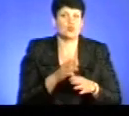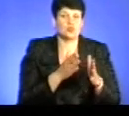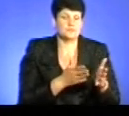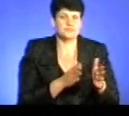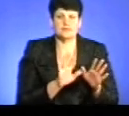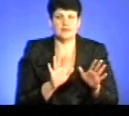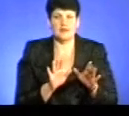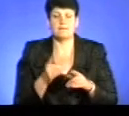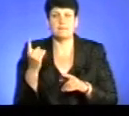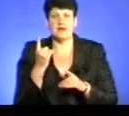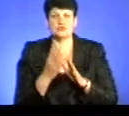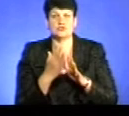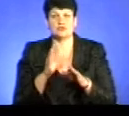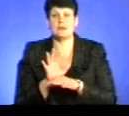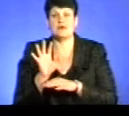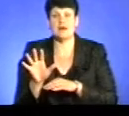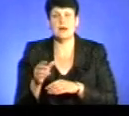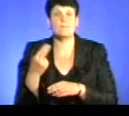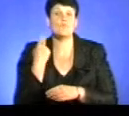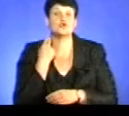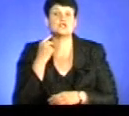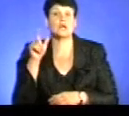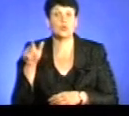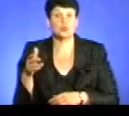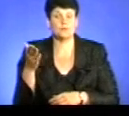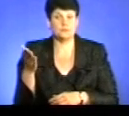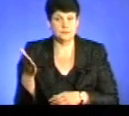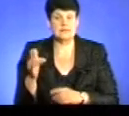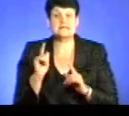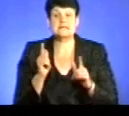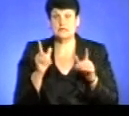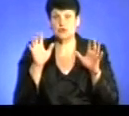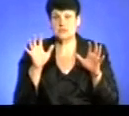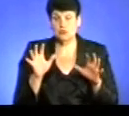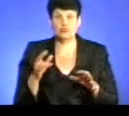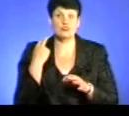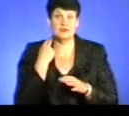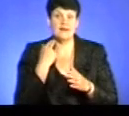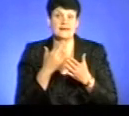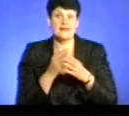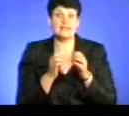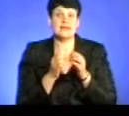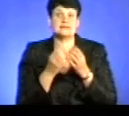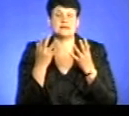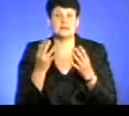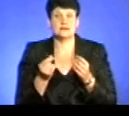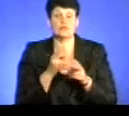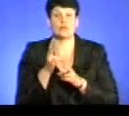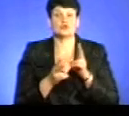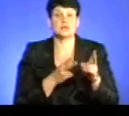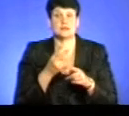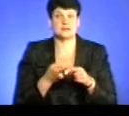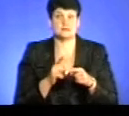Першочергово він направляє боржнику. І, згідно закону, боржника є 10 днів для того, щоб оскаржити цю